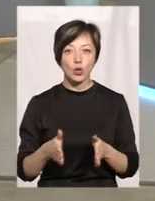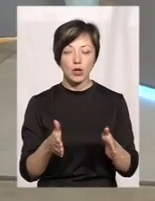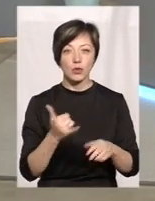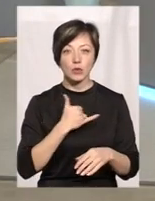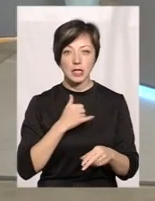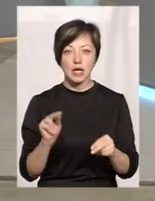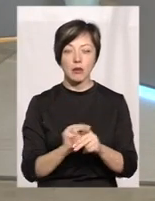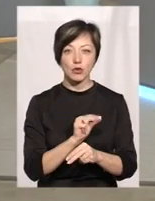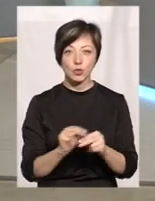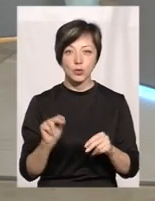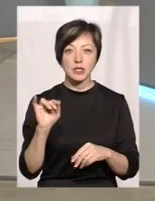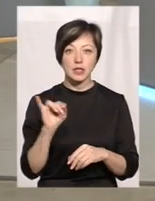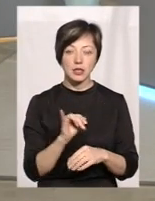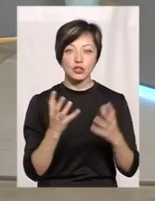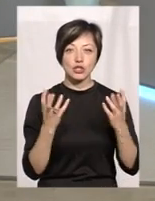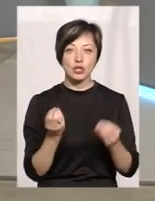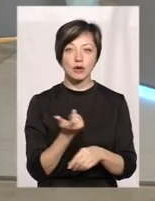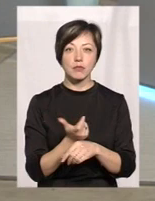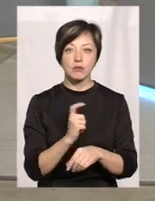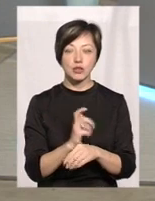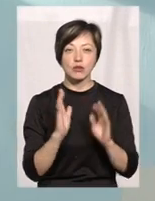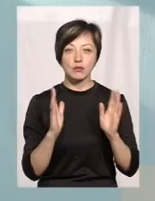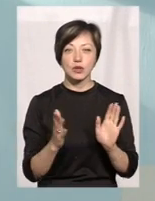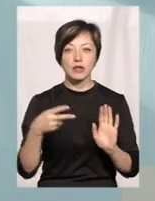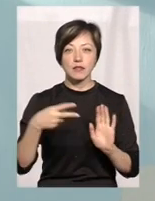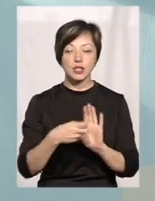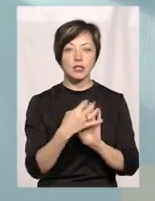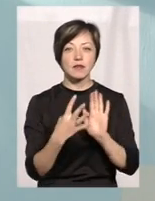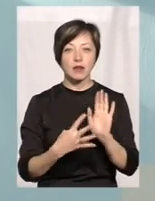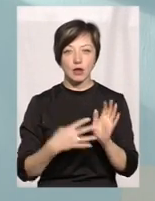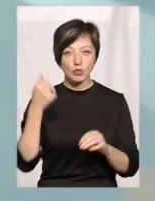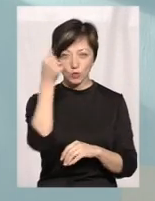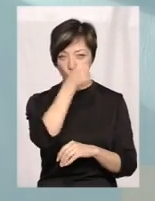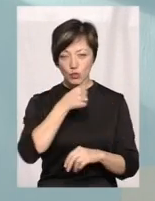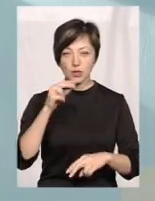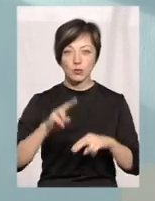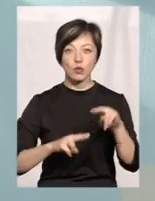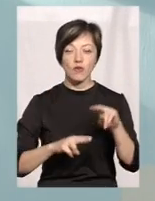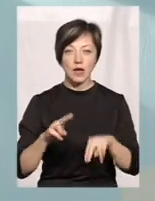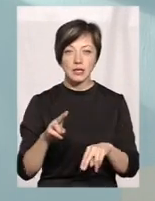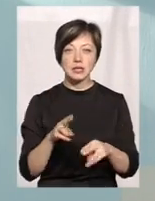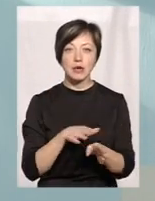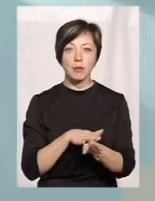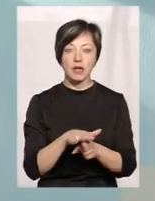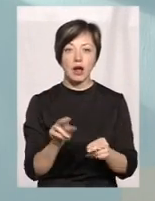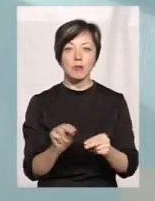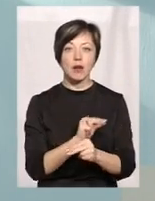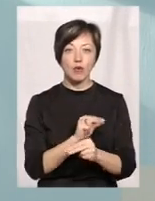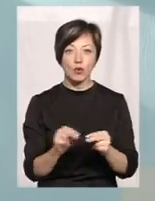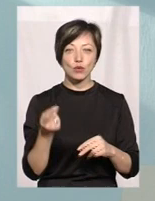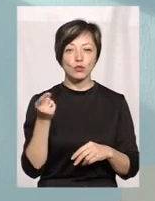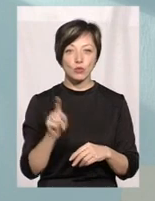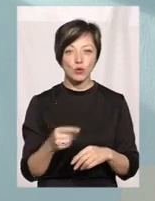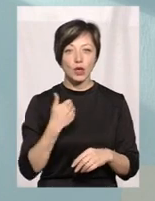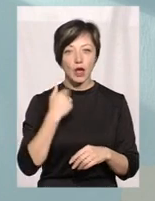ремонтується, і ще більше буде в 2019 році будуватися. з капітальним ремонтом, тому,